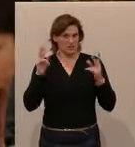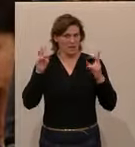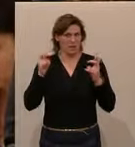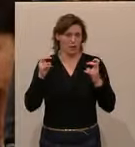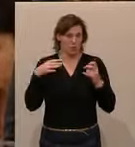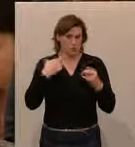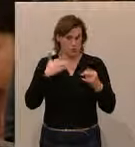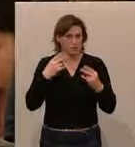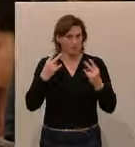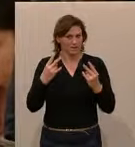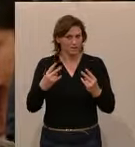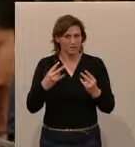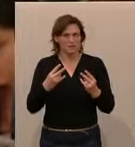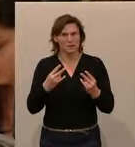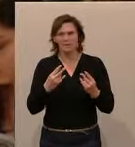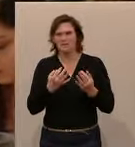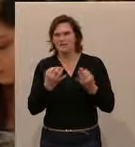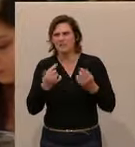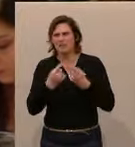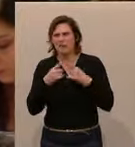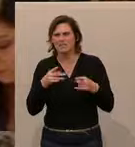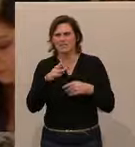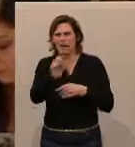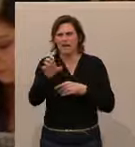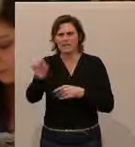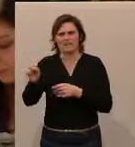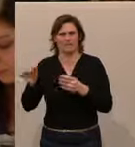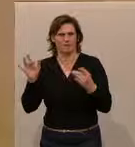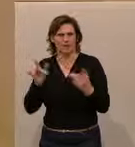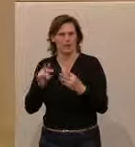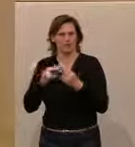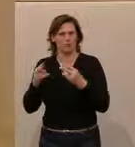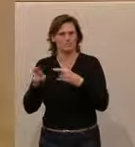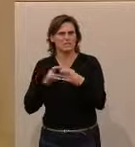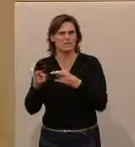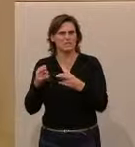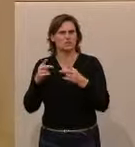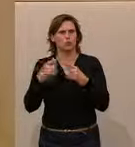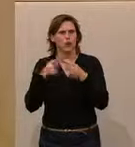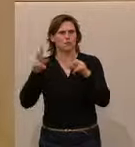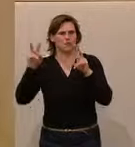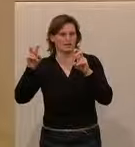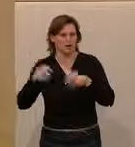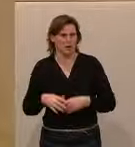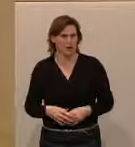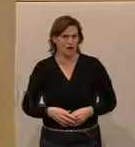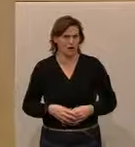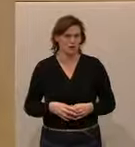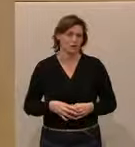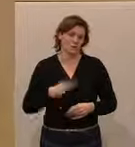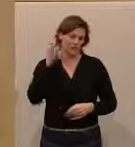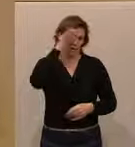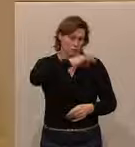vorzubringen habe, als Angriffe gegen die Bundesregierung zu einem anderen Thema, dann ist es eigentlich sehr